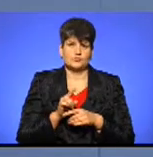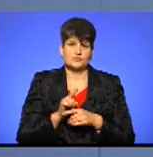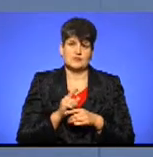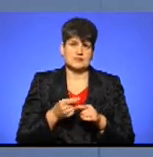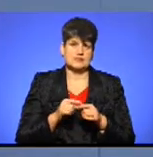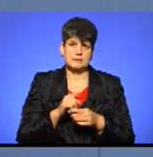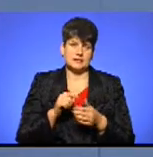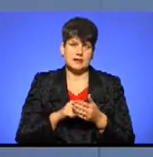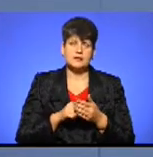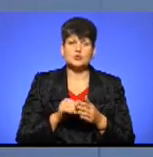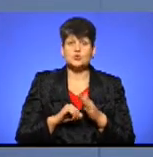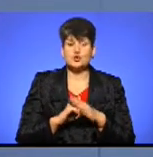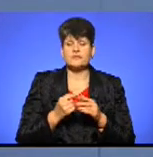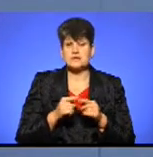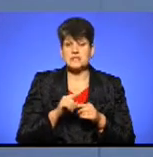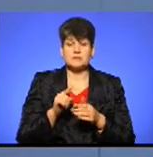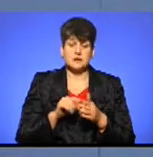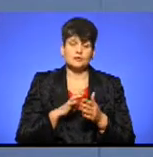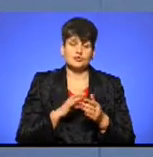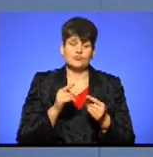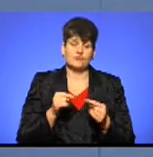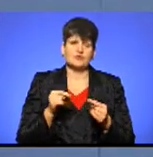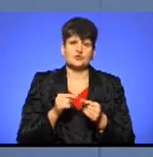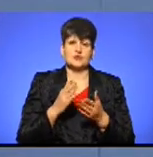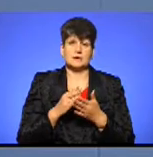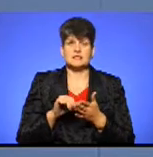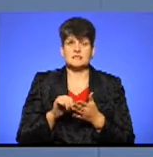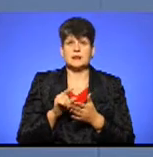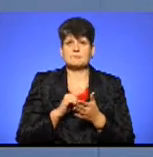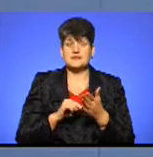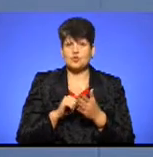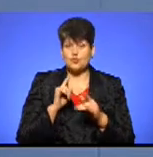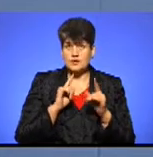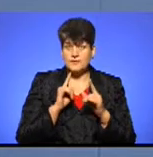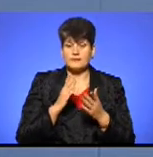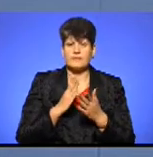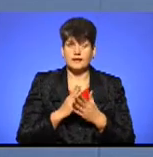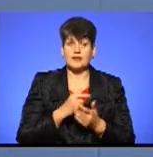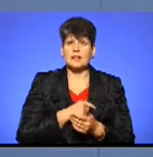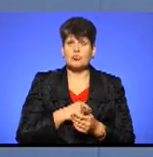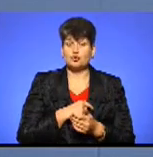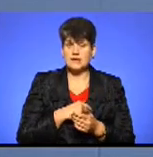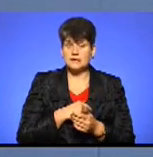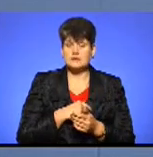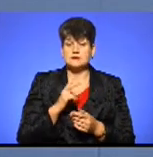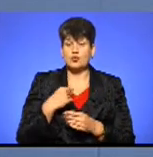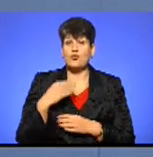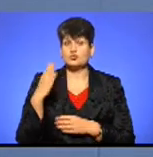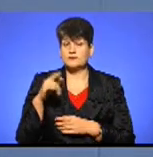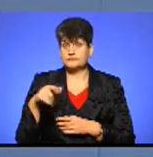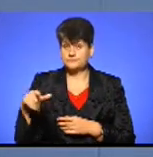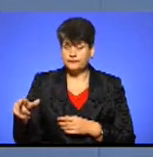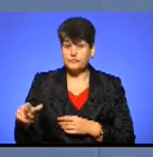на основі цих питань було визначено, що є представники міської ради, є представники депутати, за які голосувала громадськість, і таким